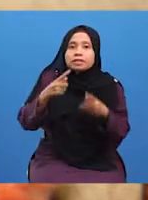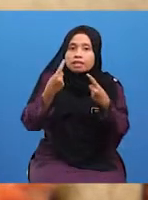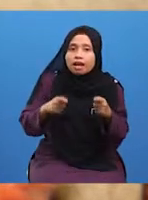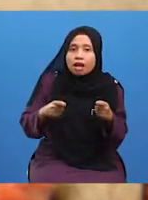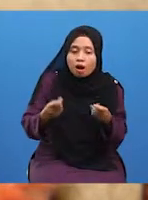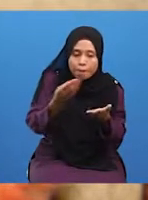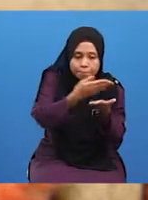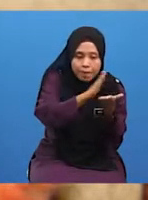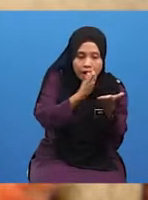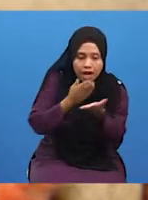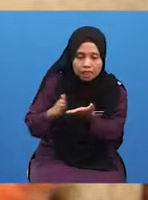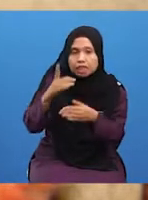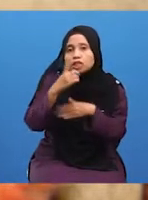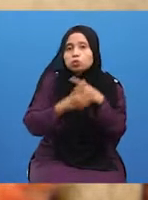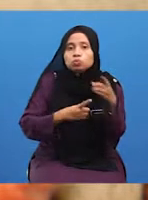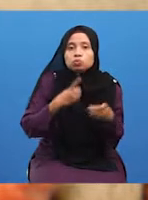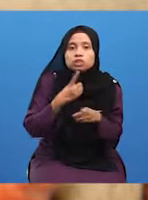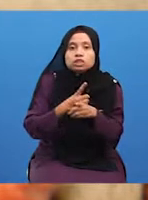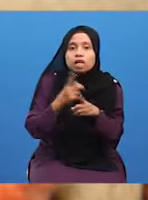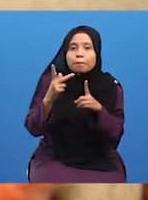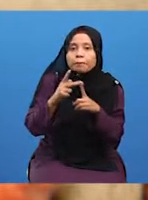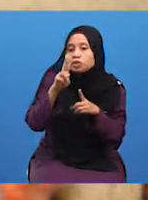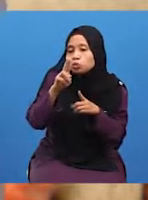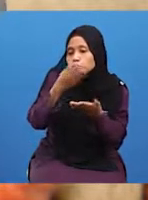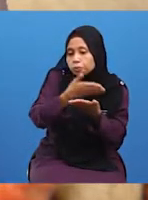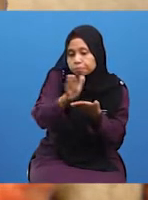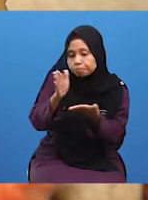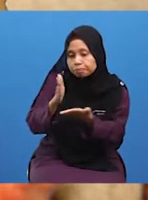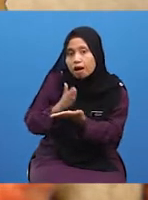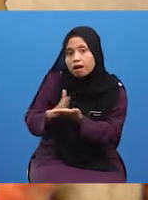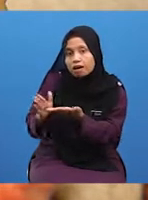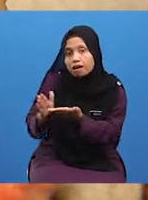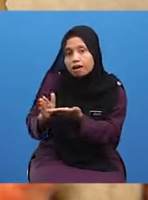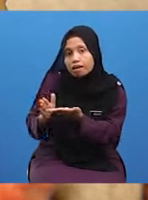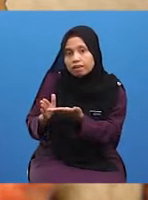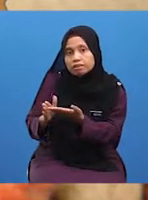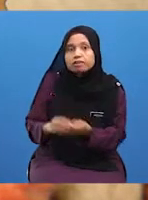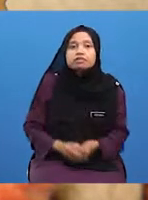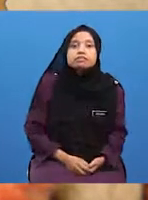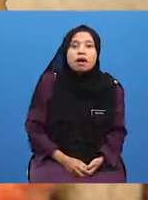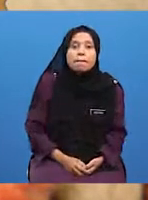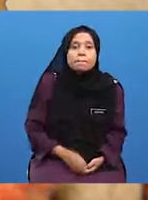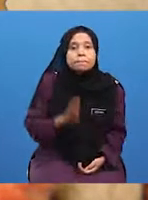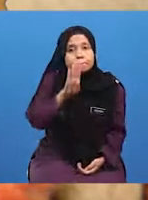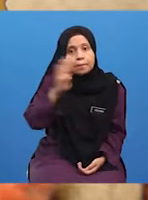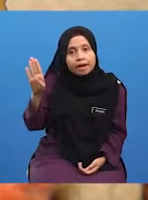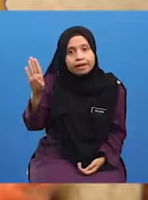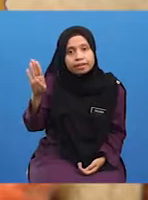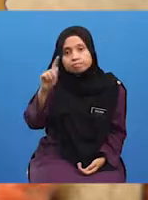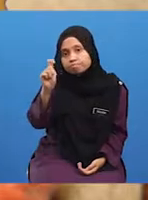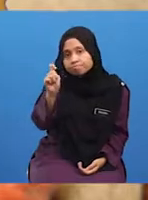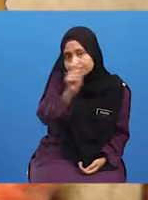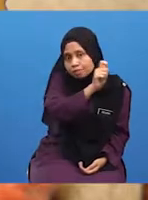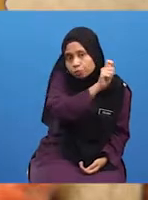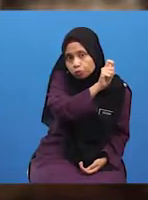telah membahagikan dunia kepada dua bahagian iaitu barat dan timur.